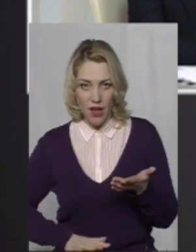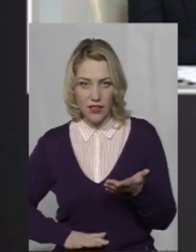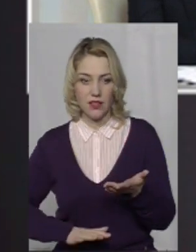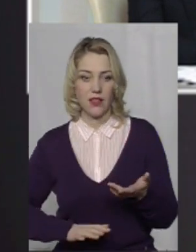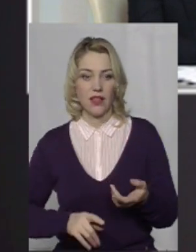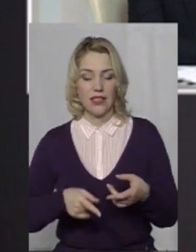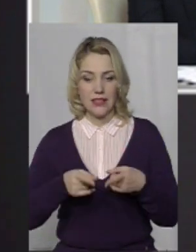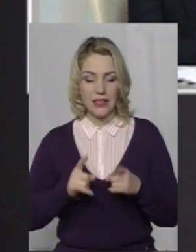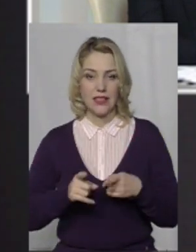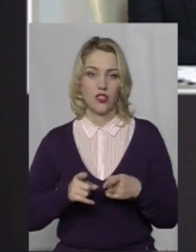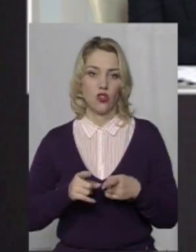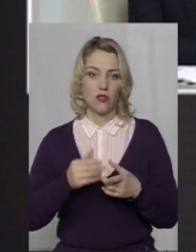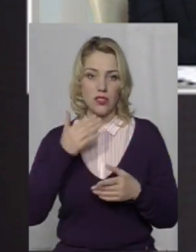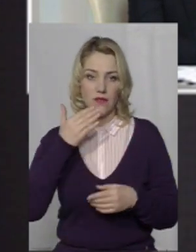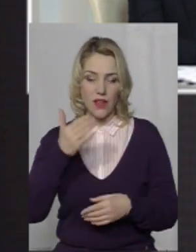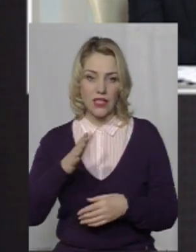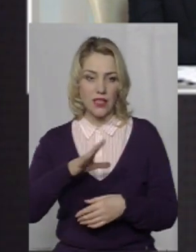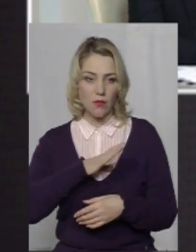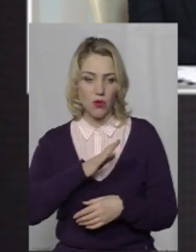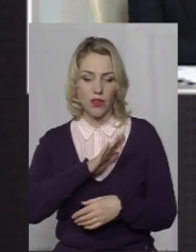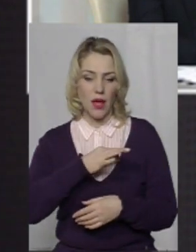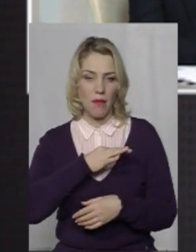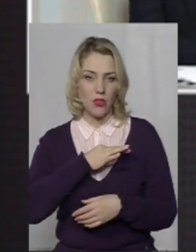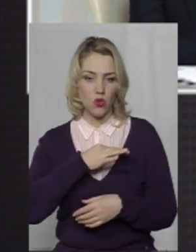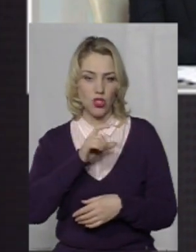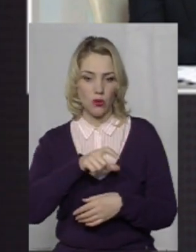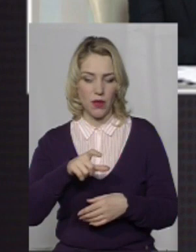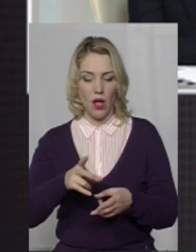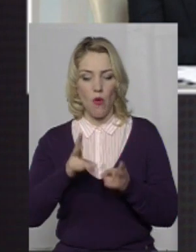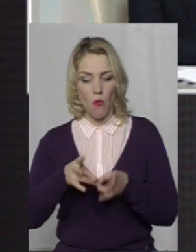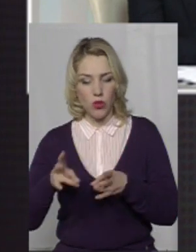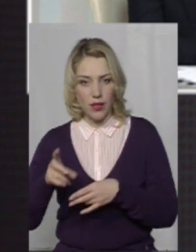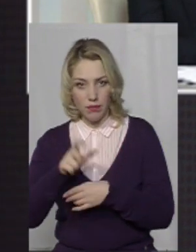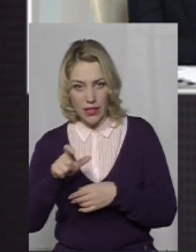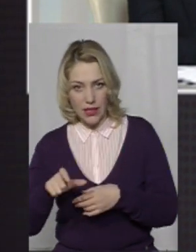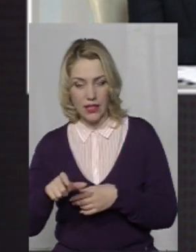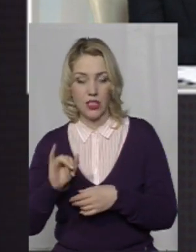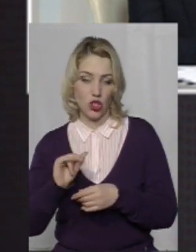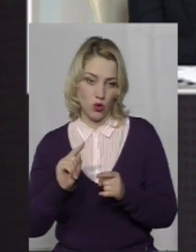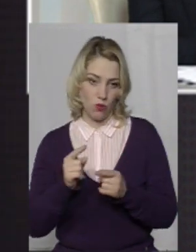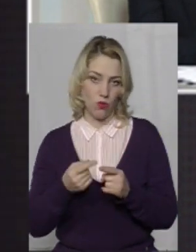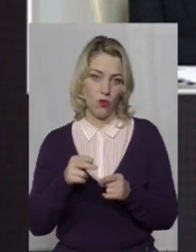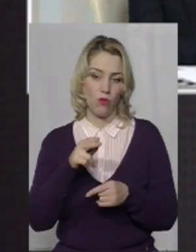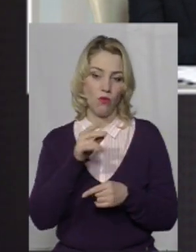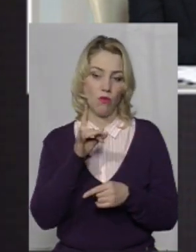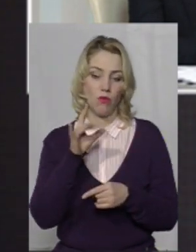Дійсно, звернення було небайдужих громадян, потерпілих в першу чергу. Тому про